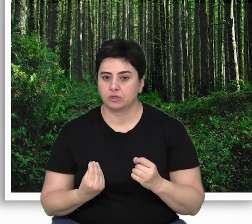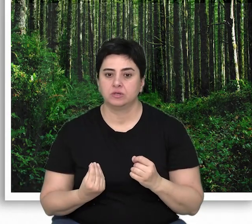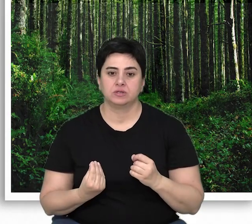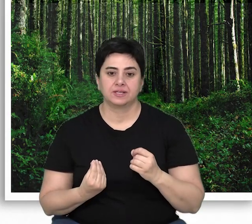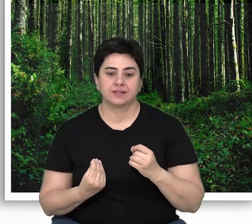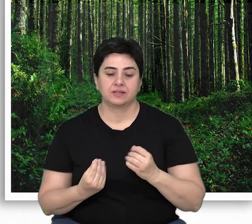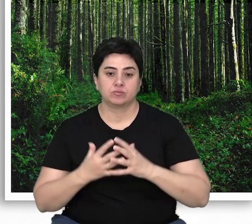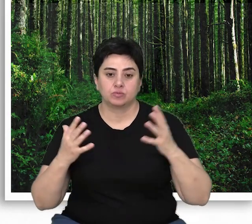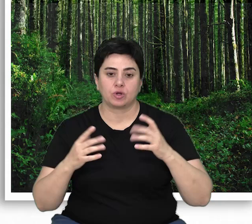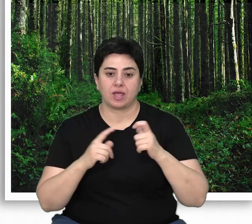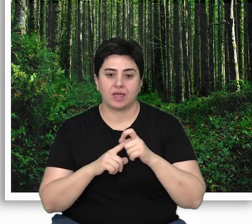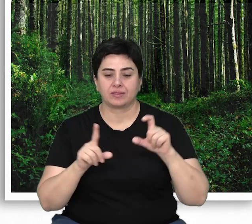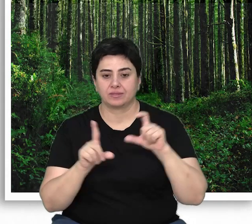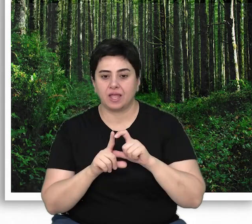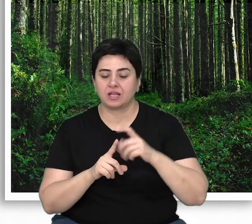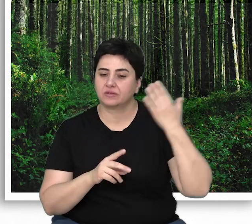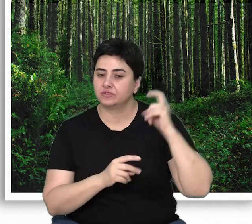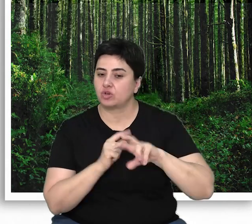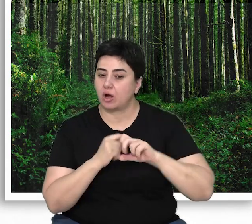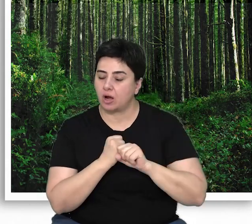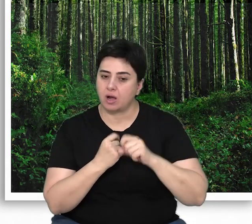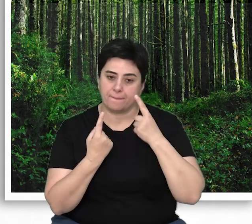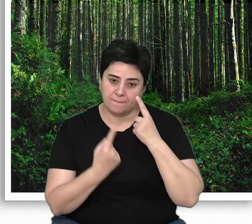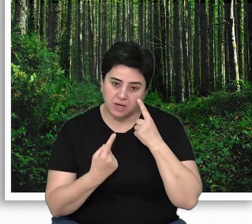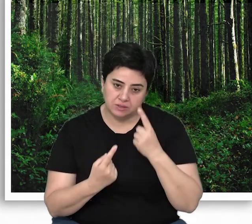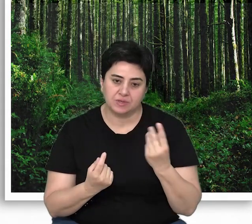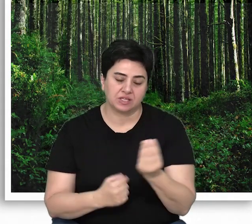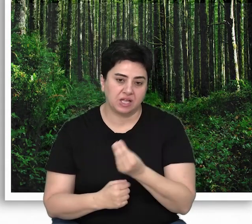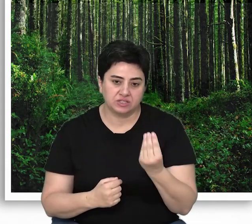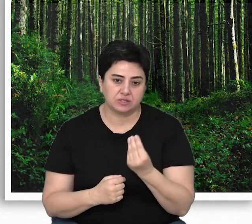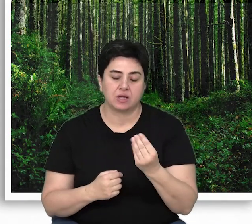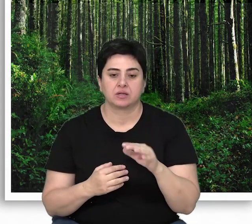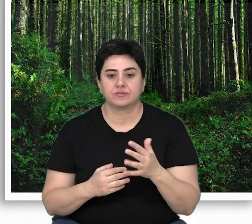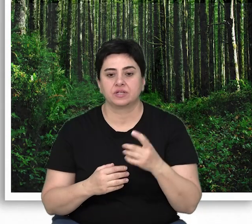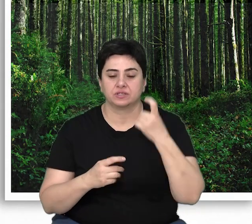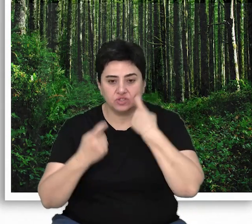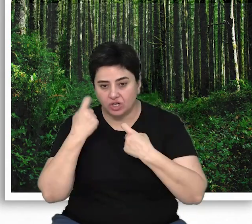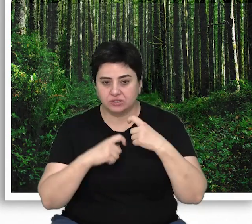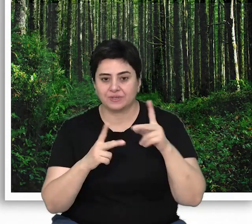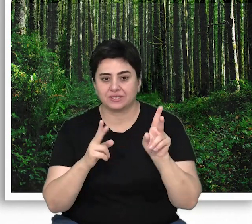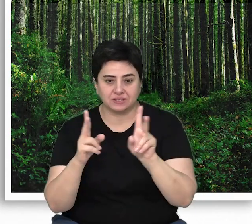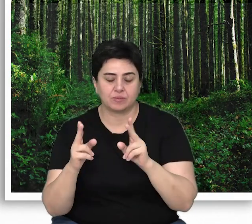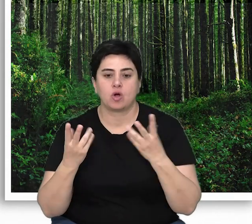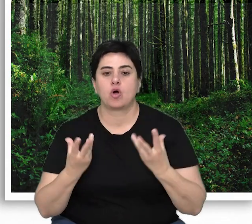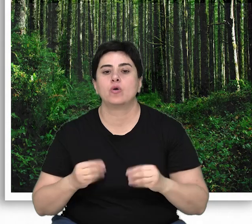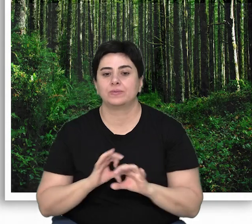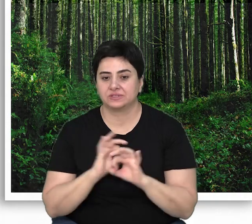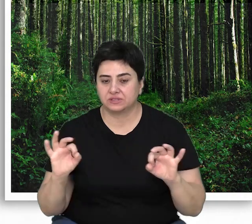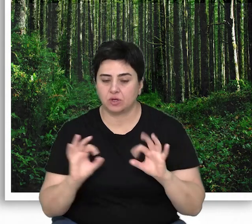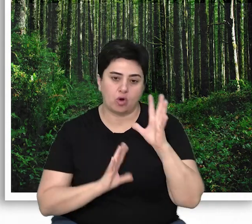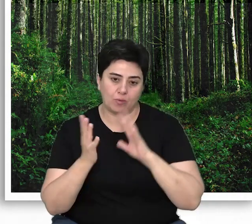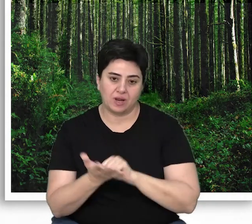çoğunlukla D ve E çağında ciddi bir bakım, gençleştirme ya da tıraşlama kesimlere maruz